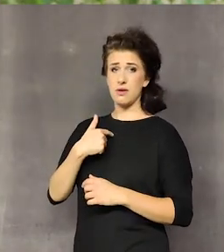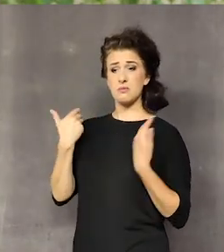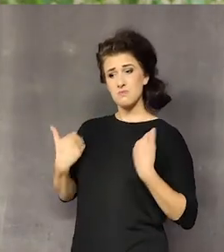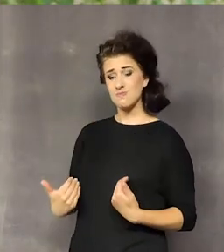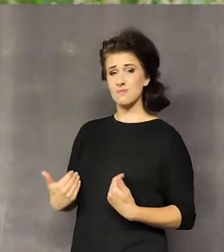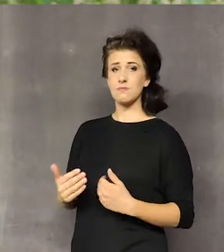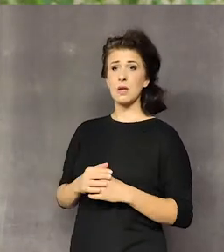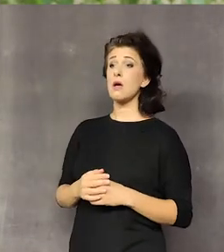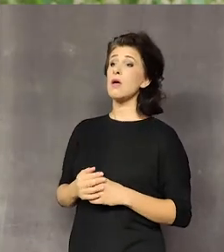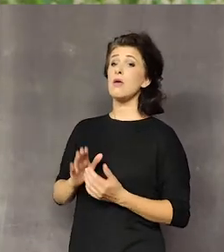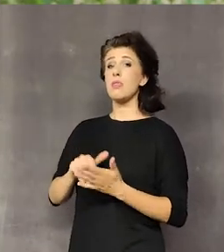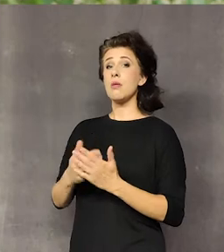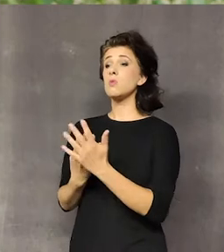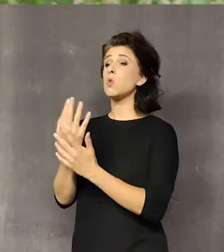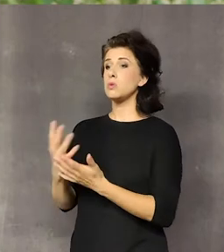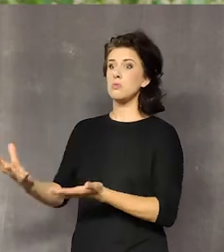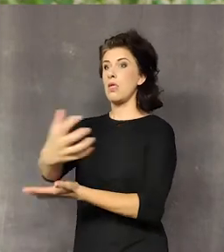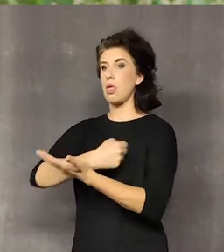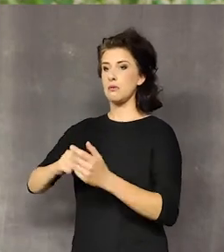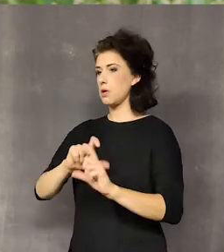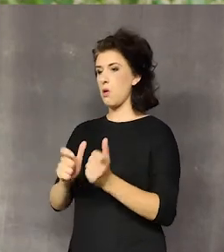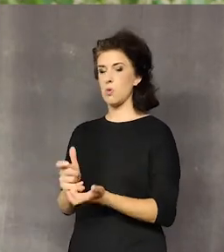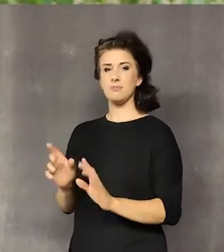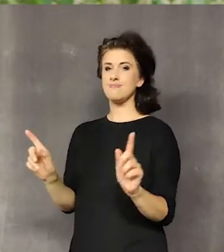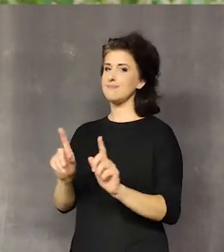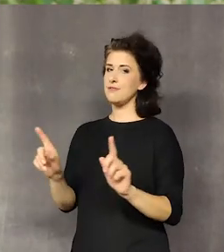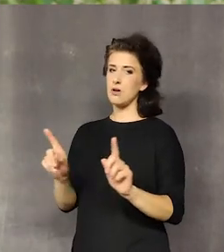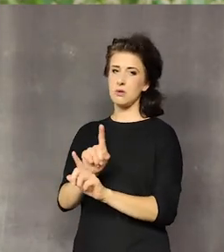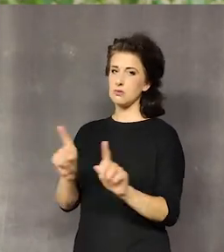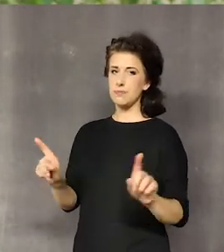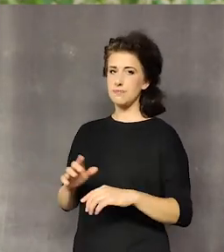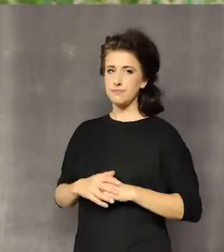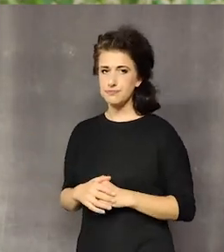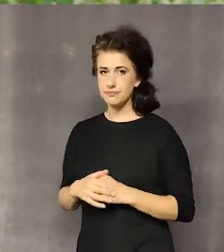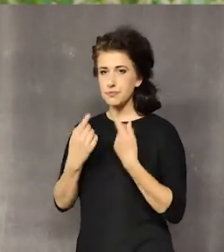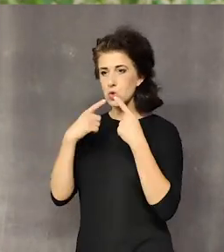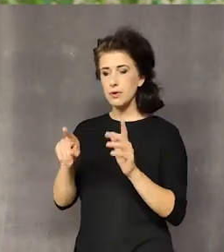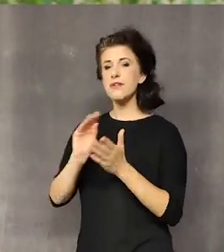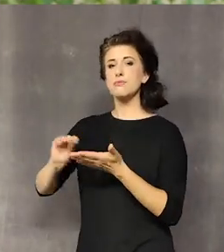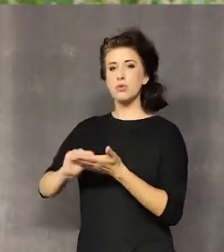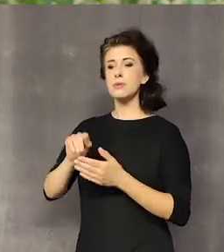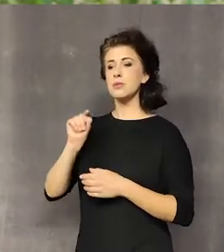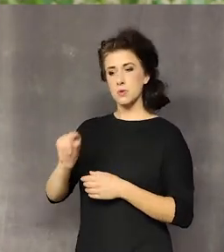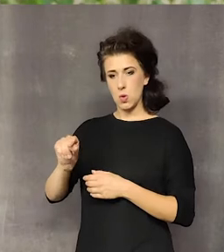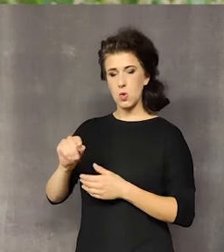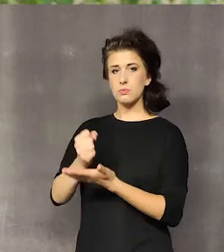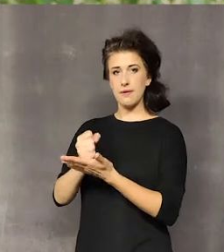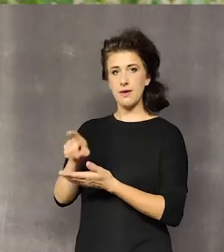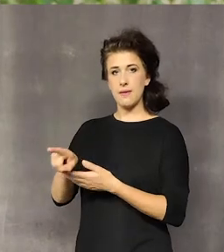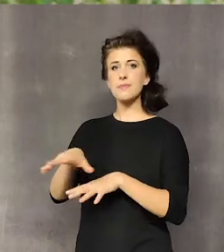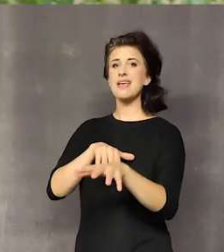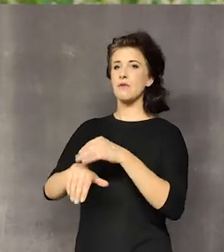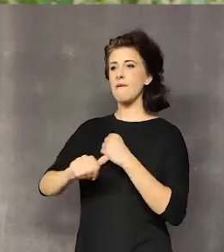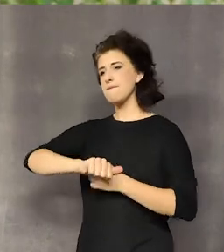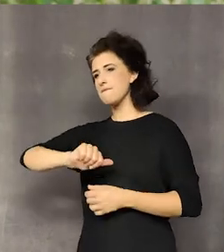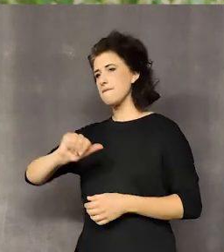roślinki, przychodzimy, zbieramy wszystko. Raz, że są odpowiednie przepisy jeśli chodzi o to. Zawodowy